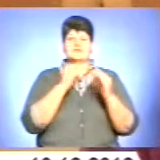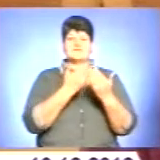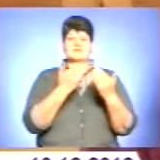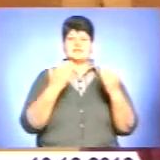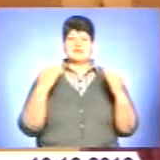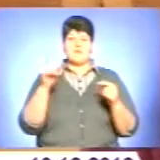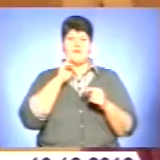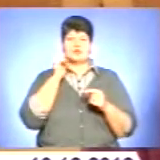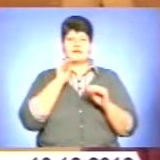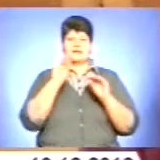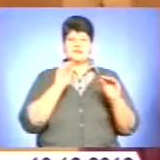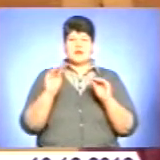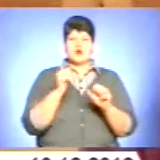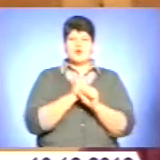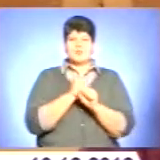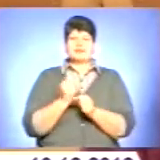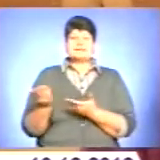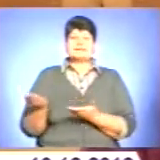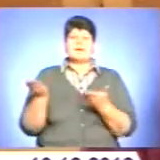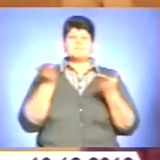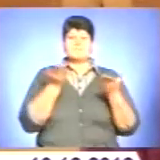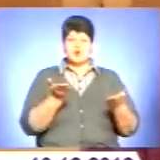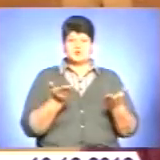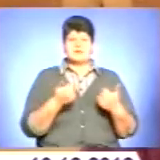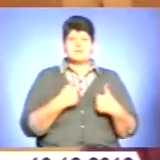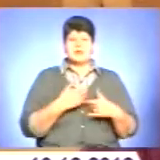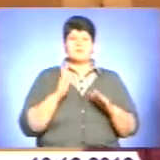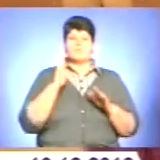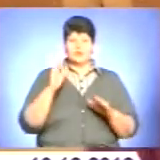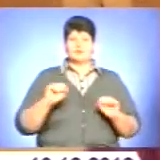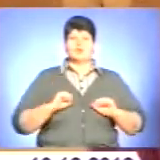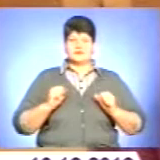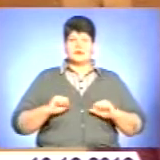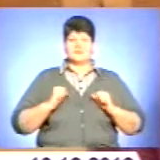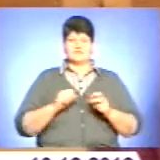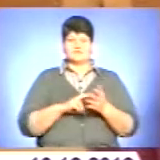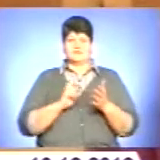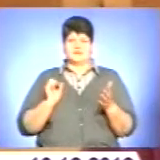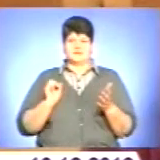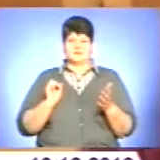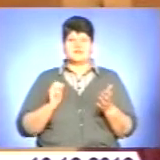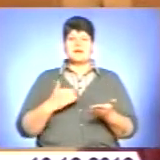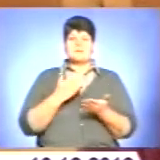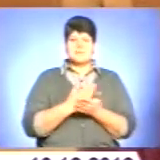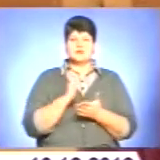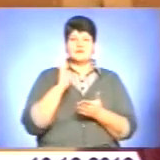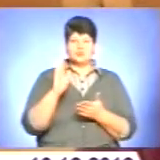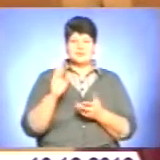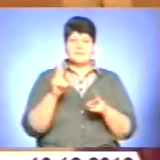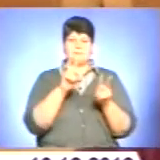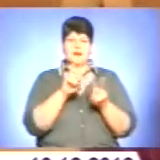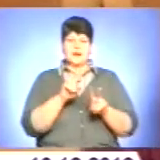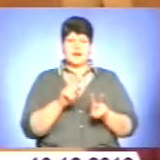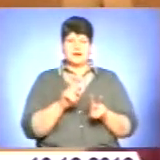робити запрошення і так далі, ми будемо намагатися від цього видійти. Тобто, має бути попередній перегляд,